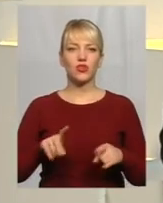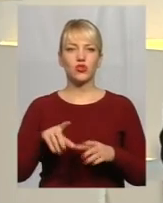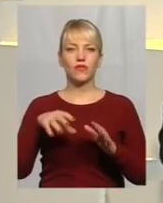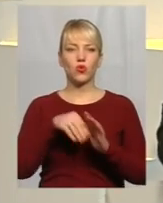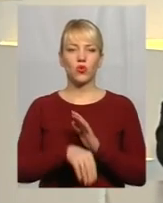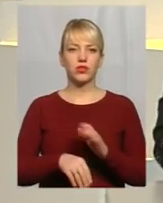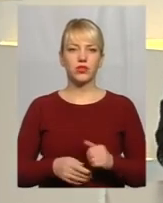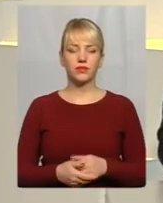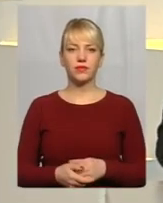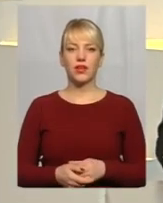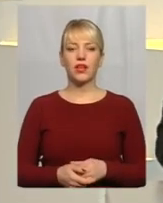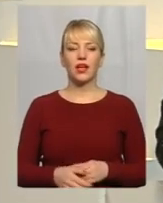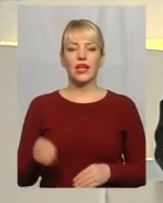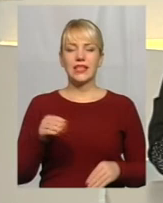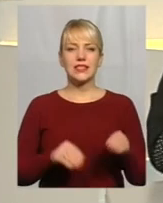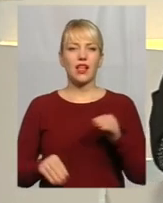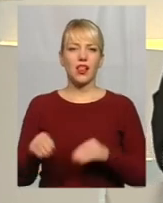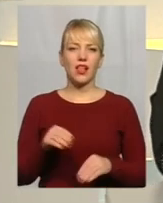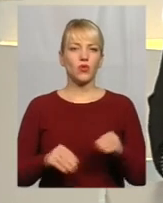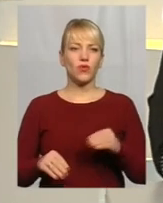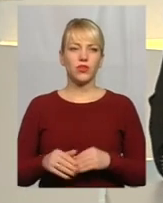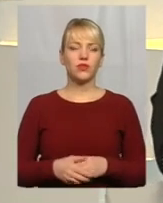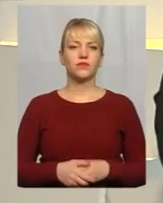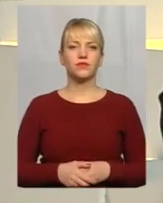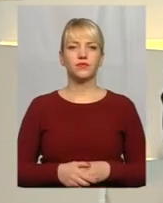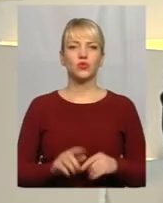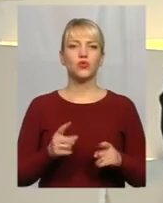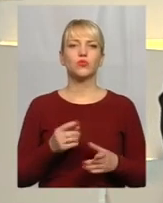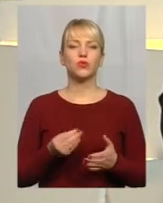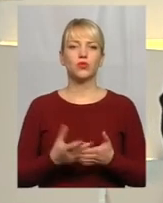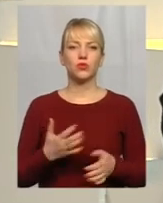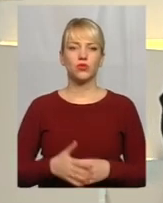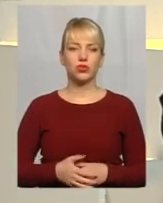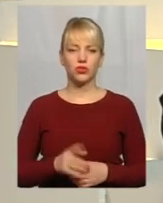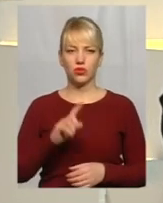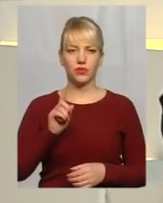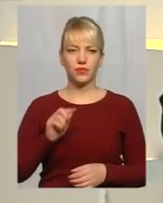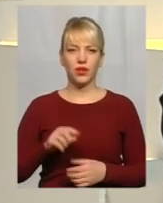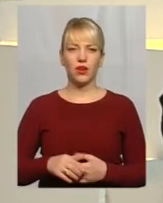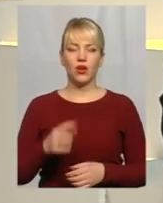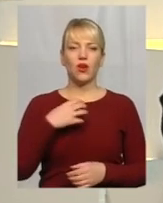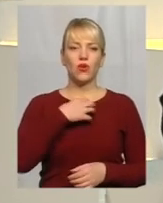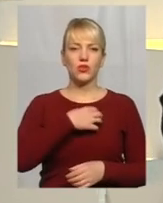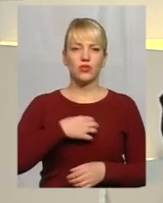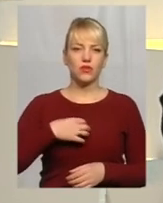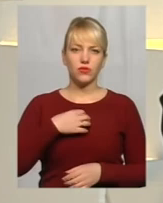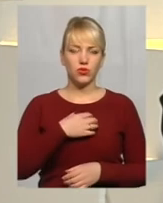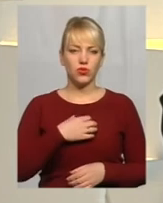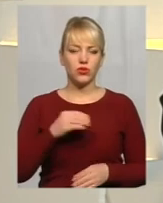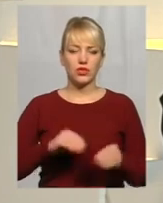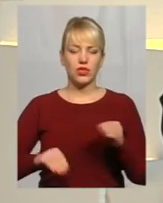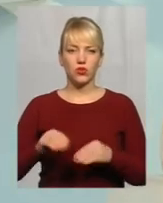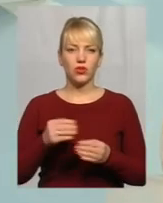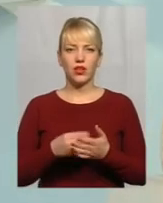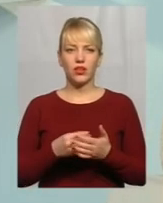і чомусь сьогодні подорожчала все ж таки? Основною складовою